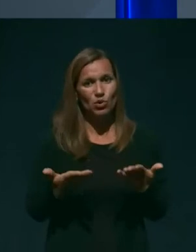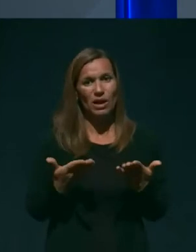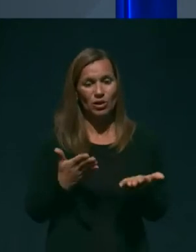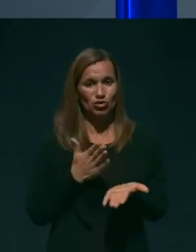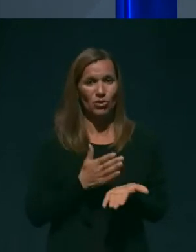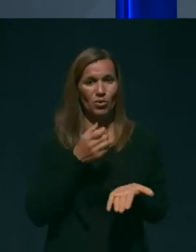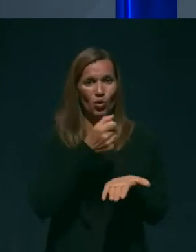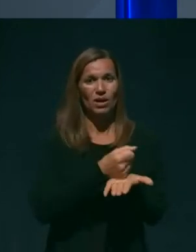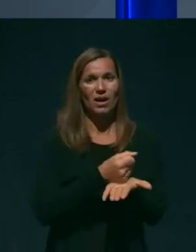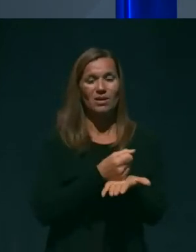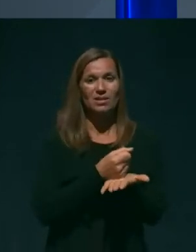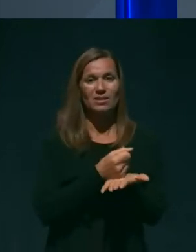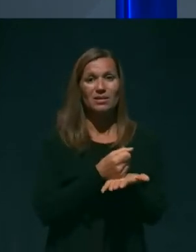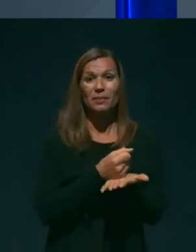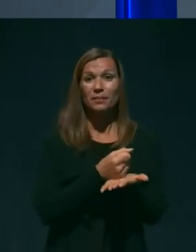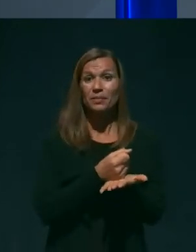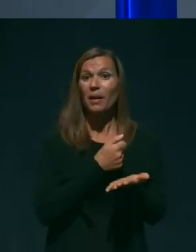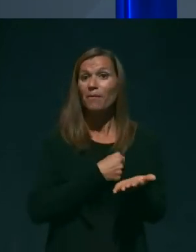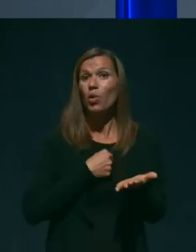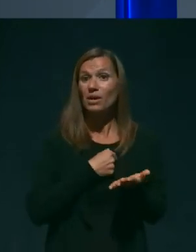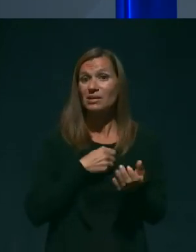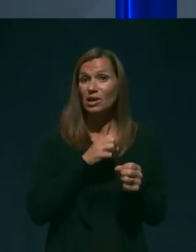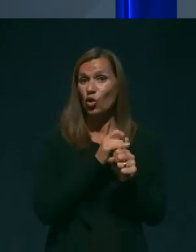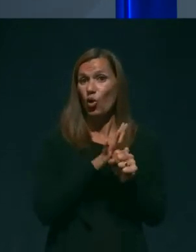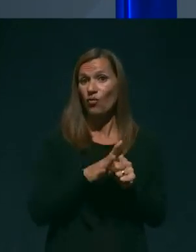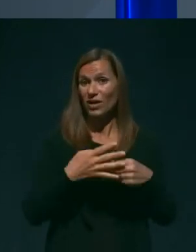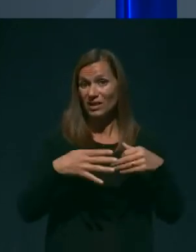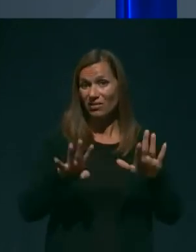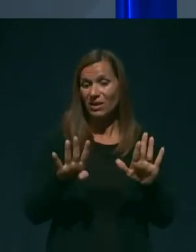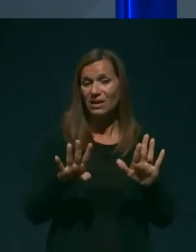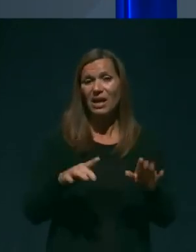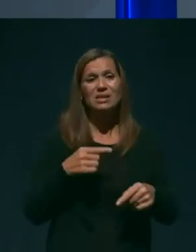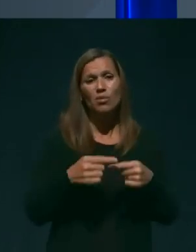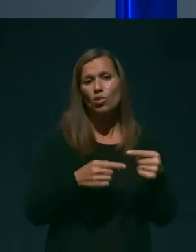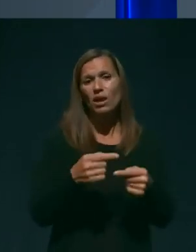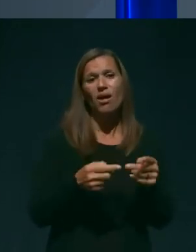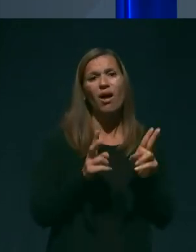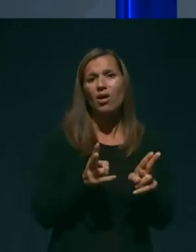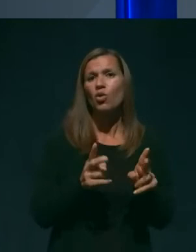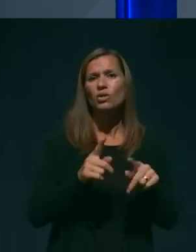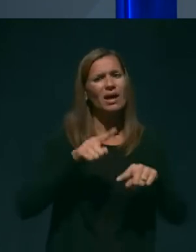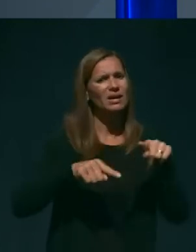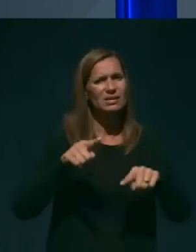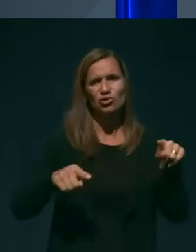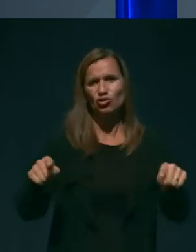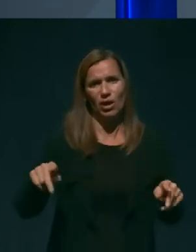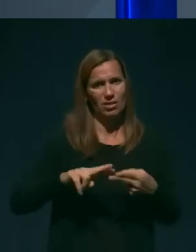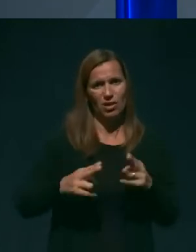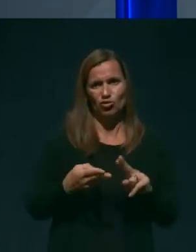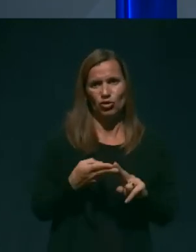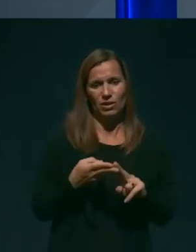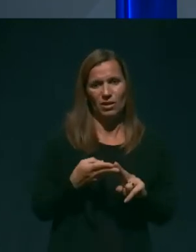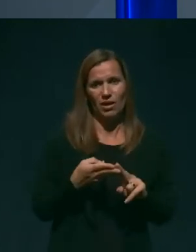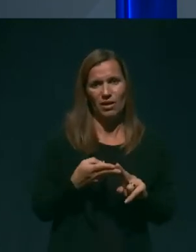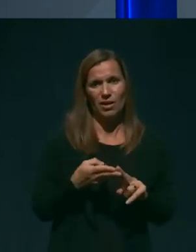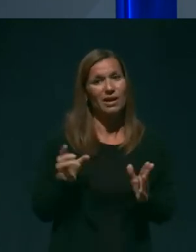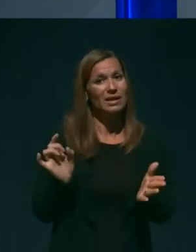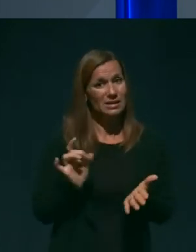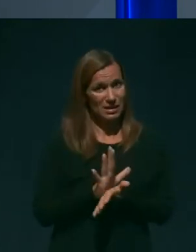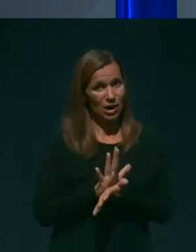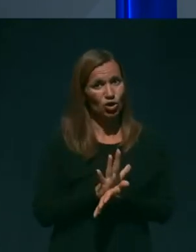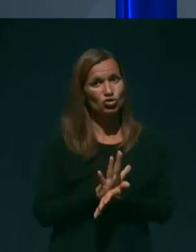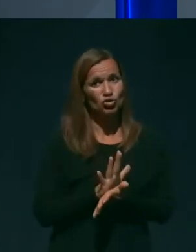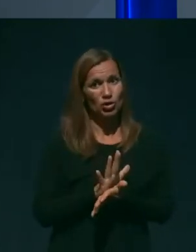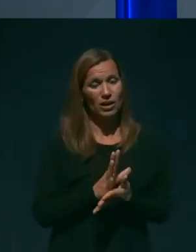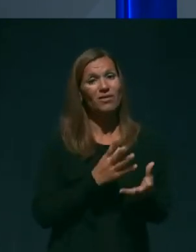bolezen COVID-19 poteka, sveda lahko na različne načine. K sreči, v veliki večini